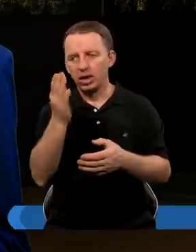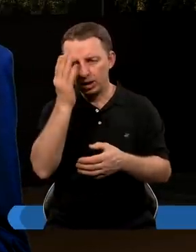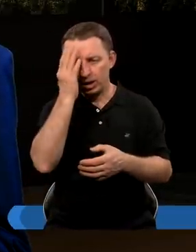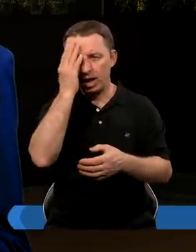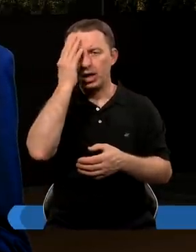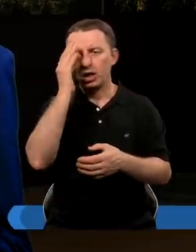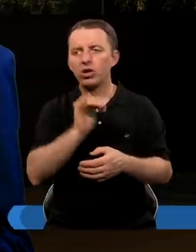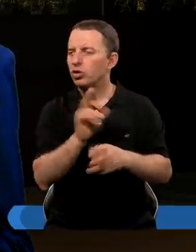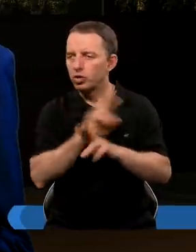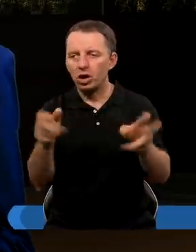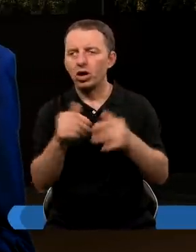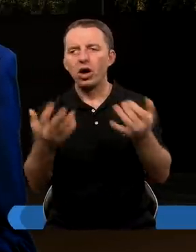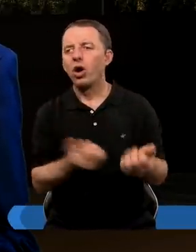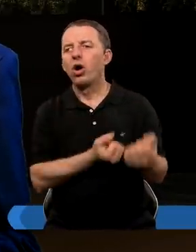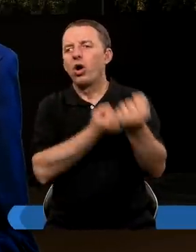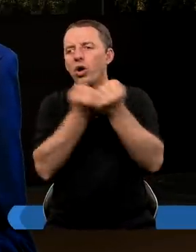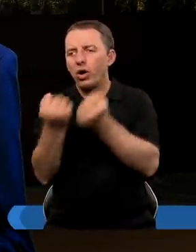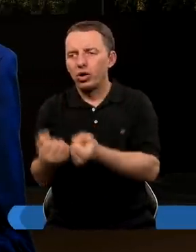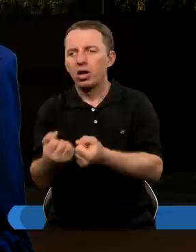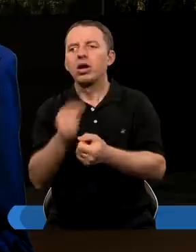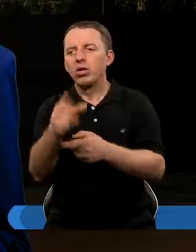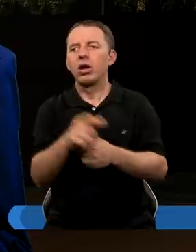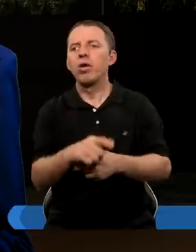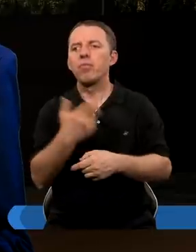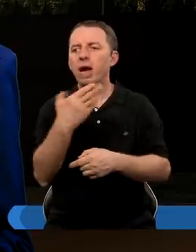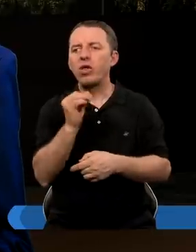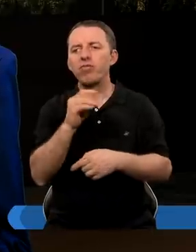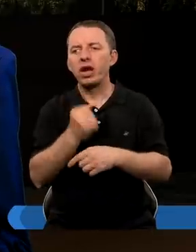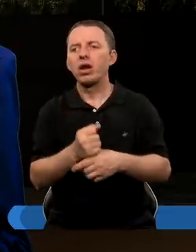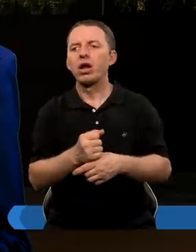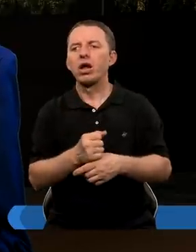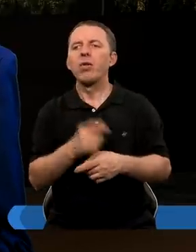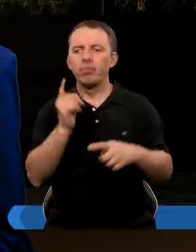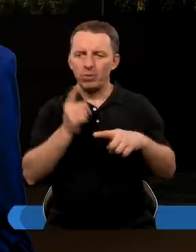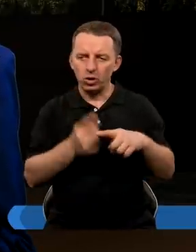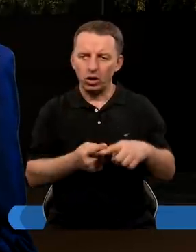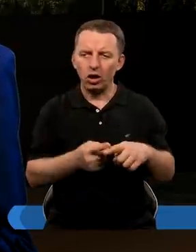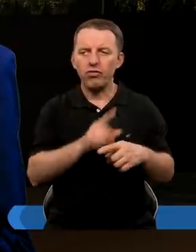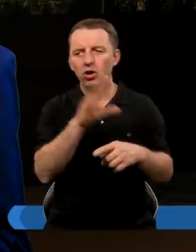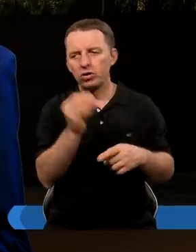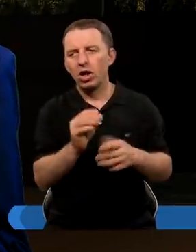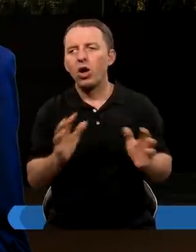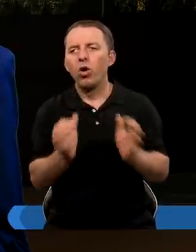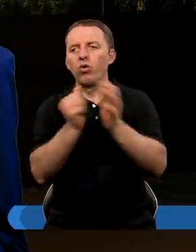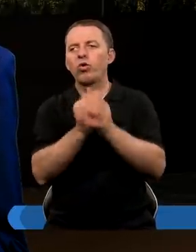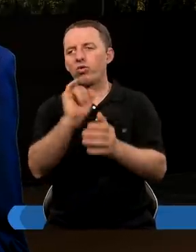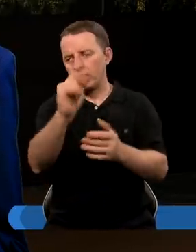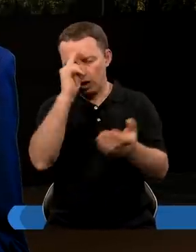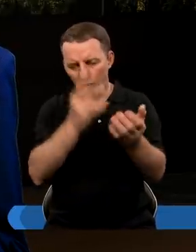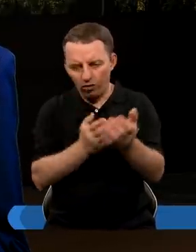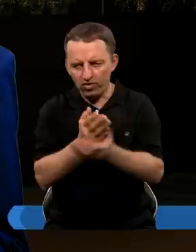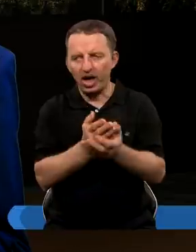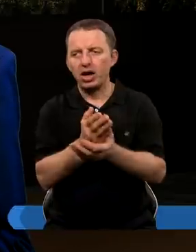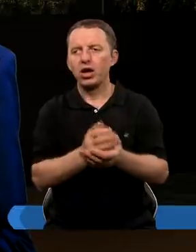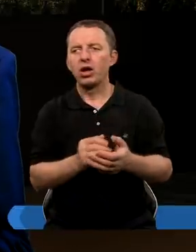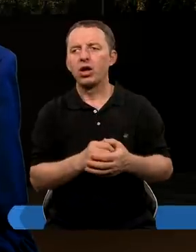mogli znaleźć niczego odnośnie prawa perskie, medów i persów, postanowili, że uchwycą się jego wiary